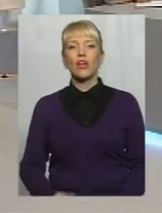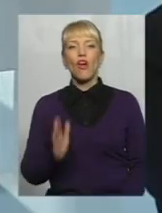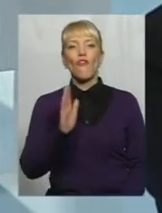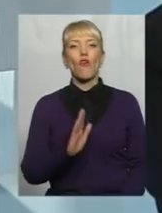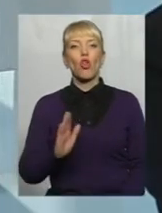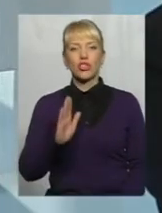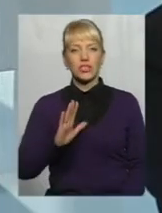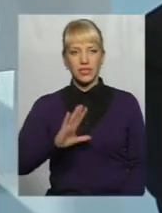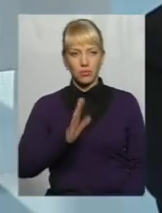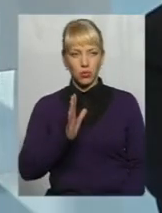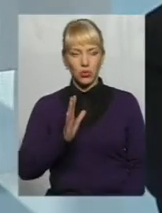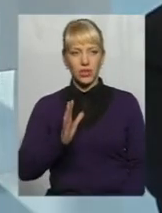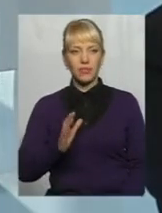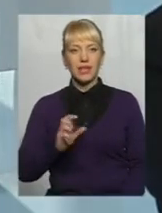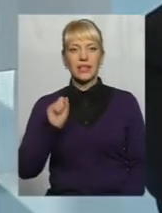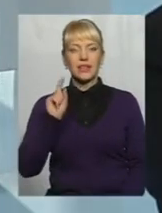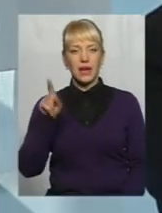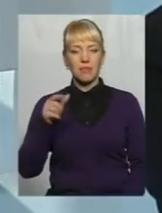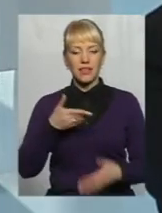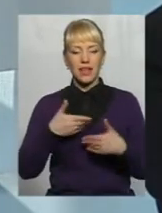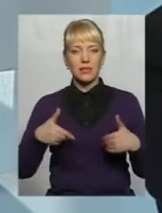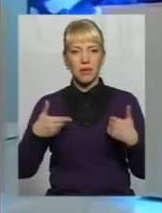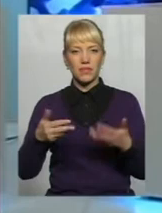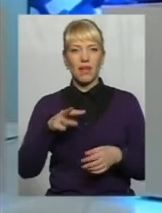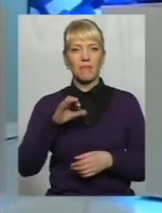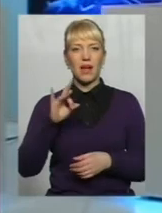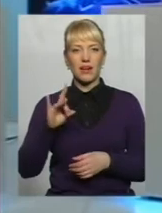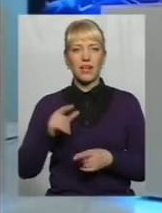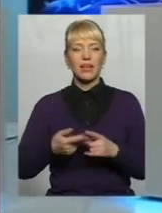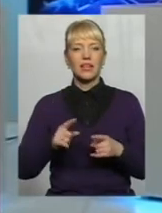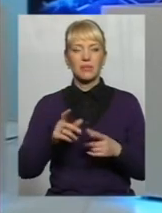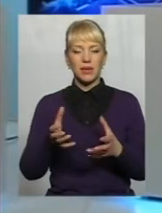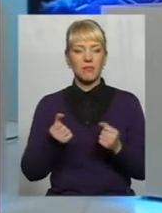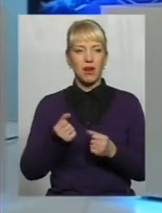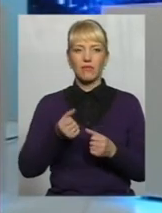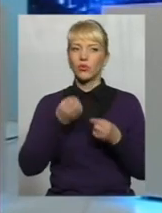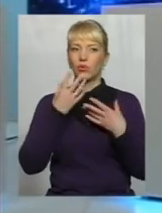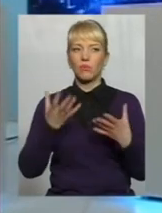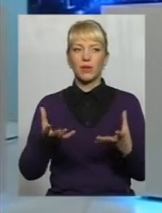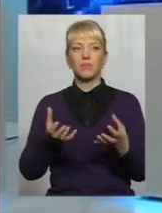ми були Там привітав нас мер Приймав, добре приймав